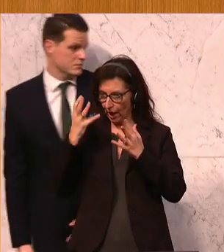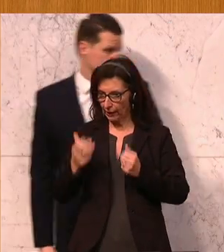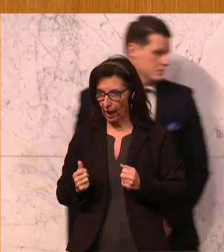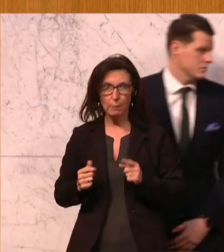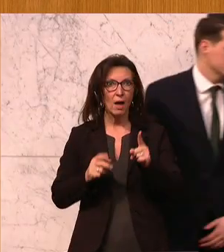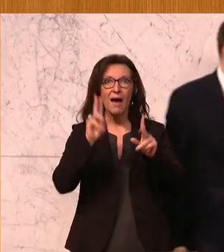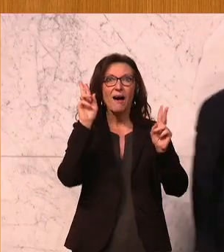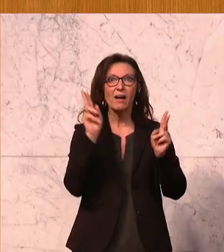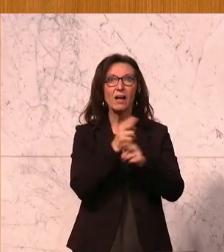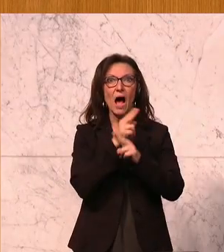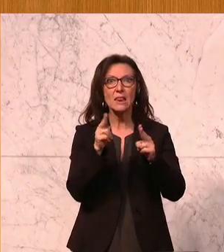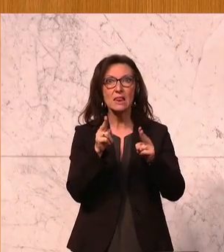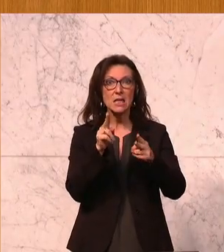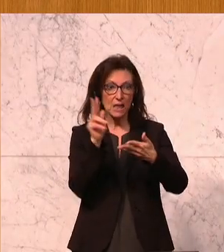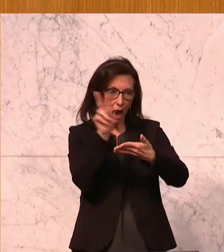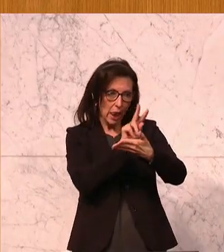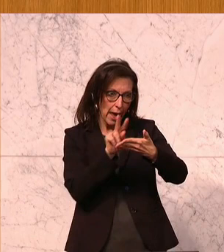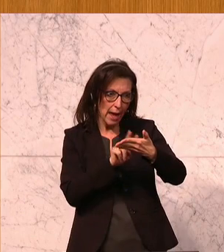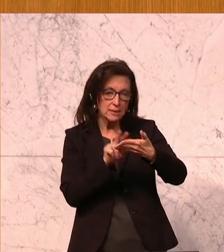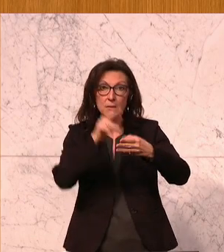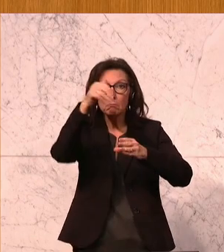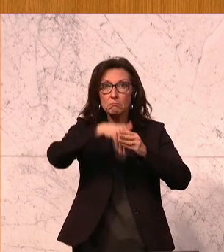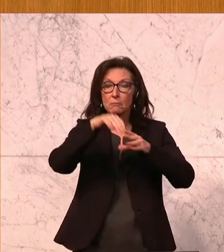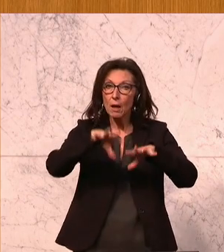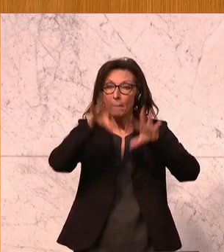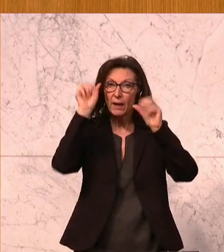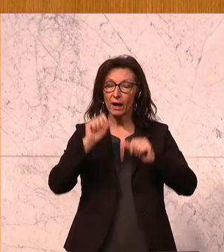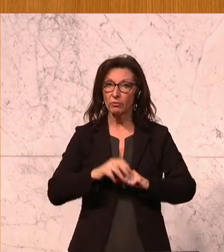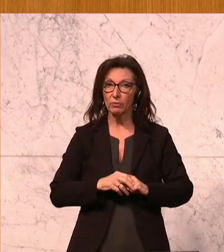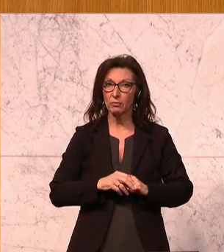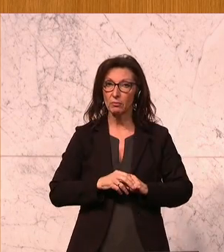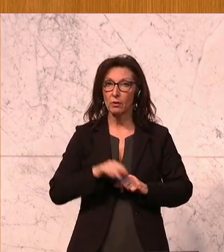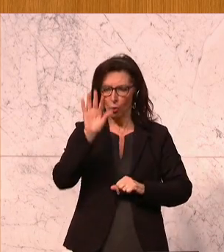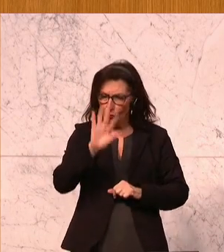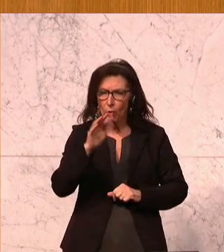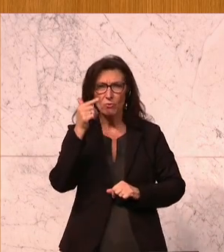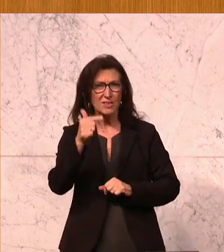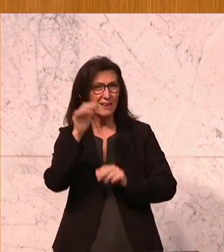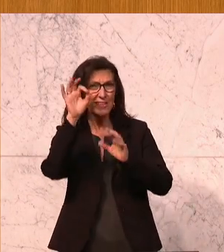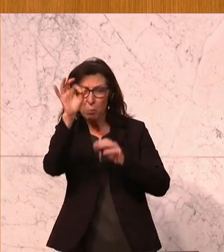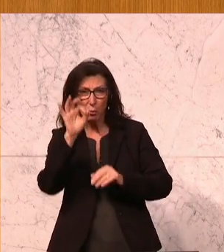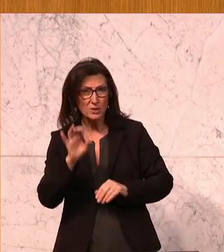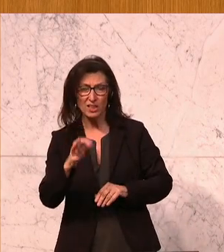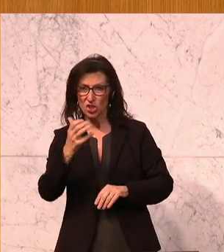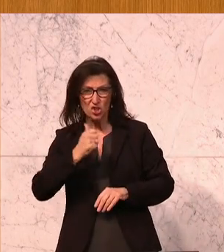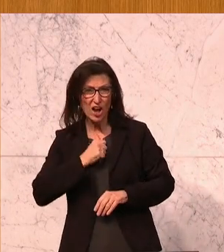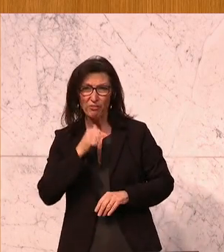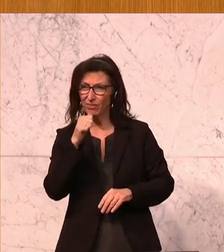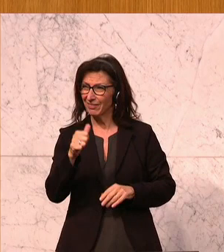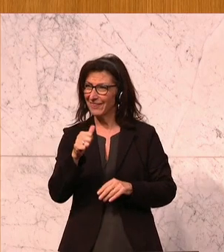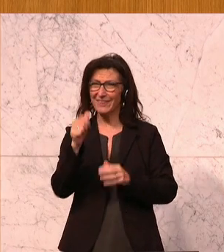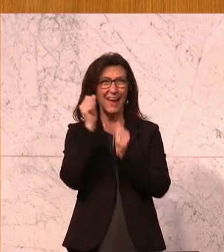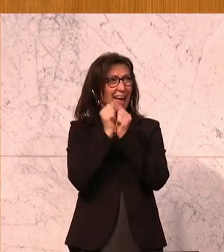sinnerfassend lesen in Österreich. Ebenfalls 25 Prozent scheitern an den einfachsten